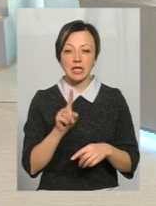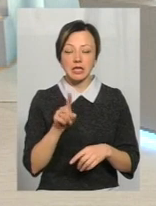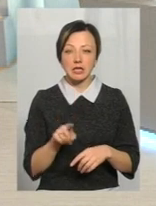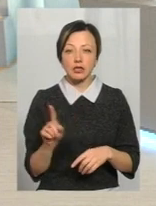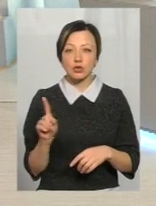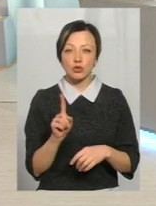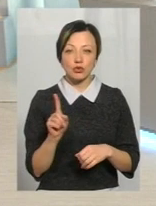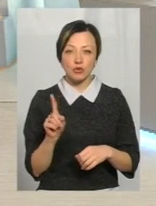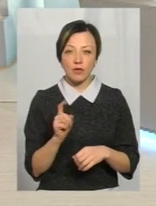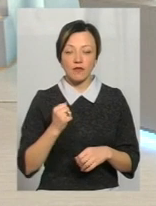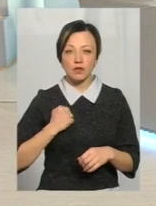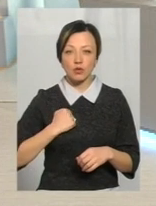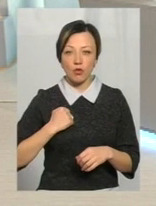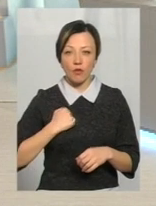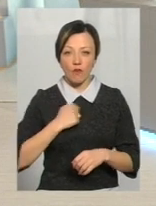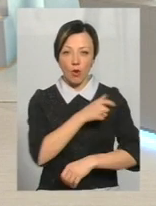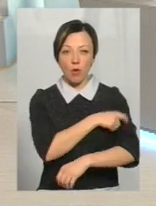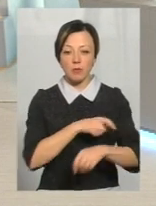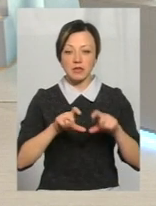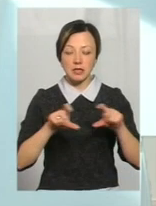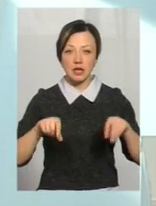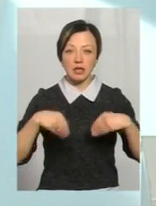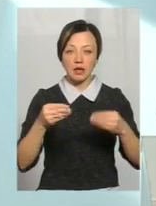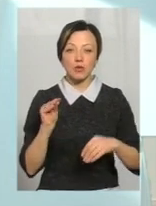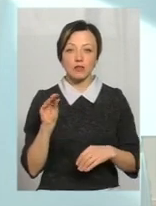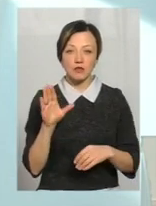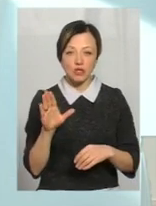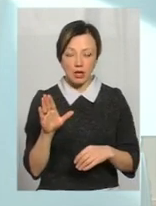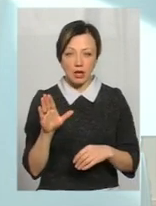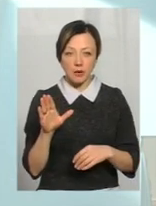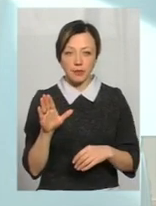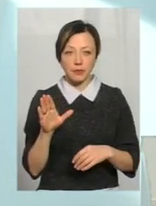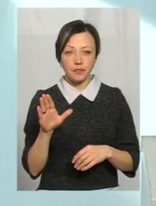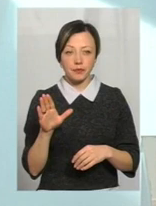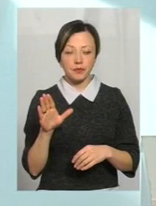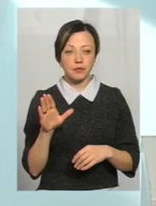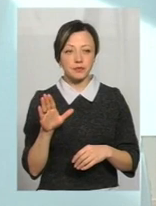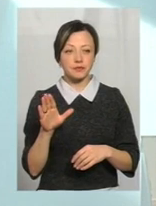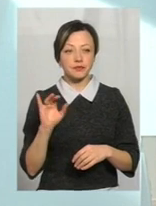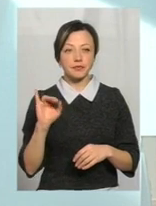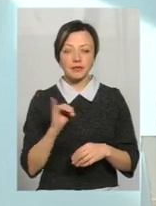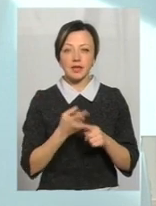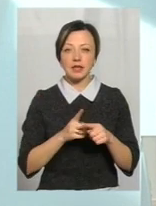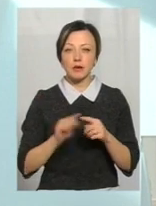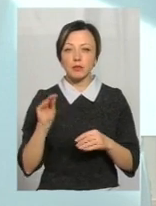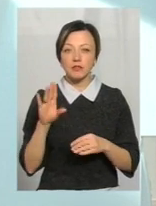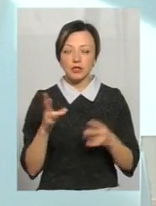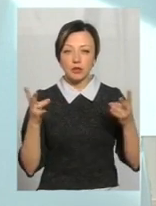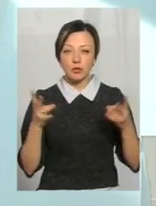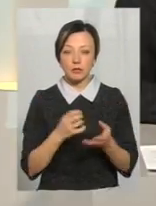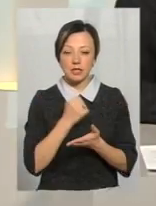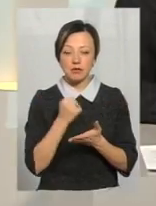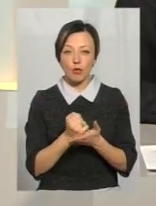військовий комісаріат надає посвідчення. Військовий комісаріат надає посвідчення, і дане посвідчення потрібно заєєструвати